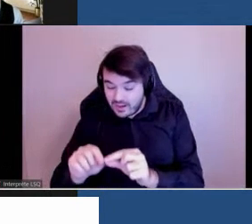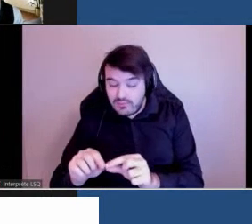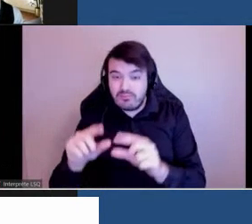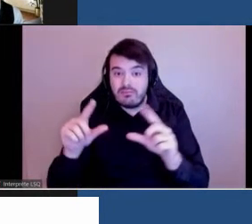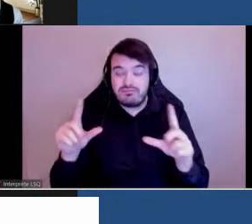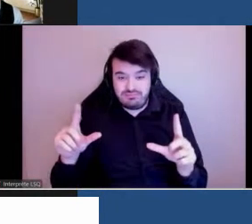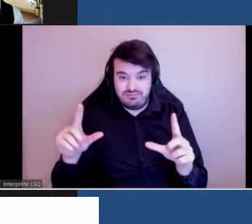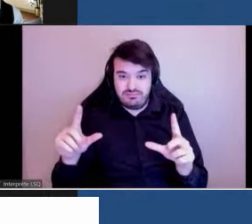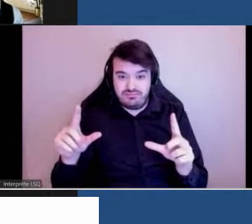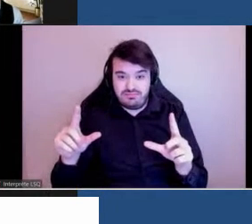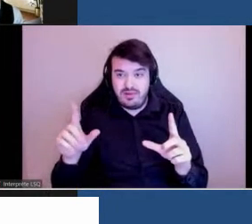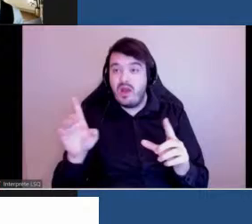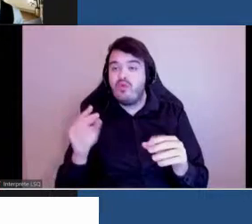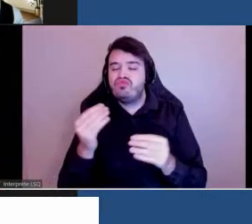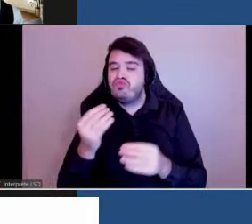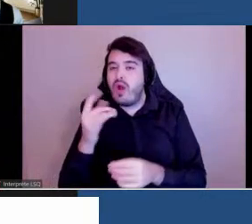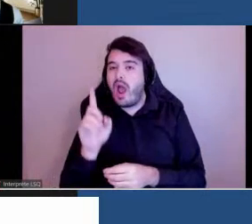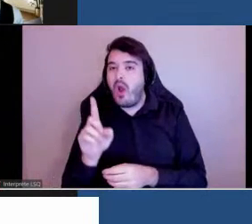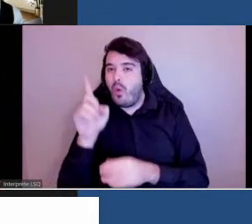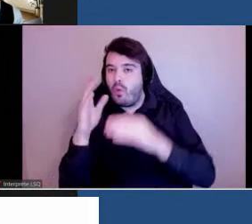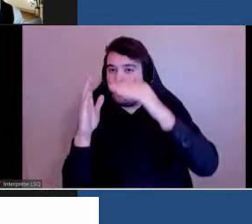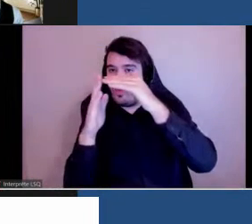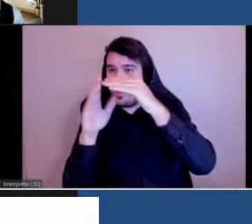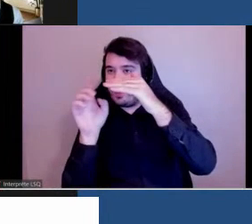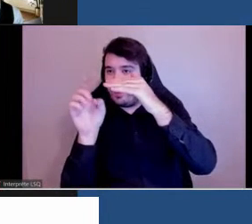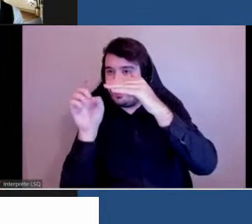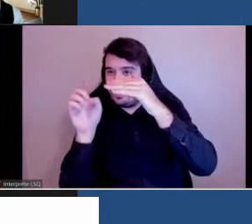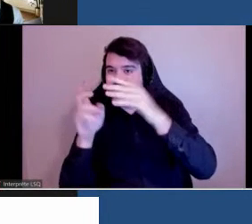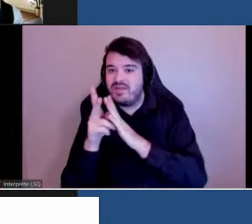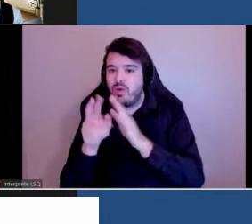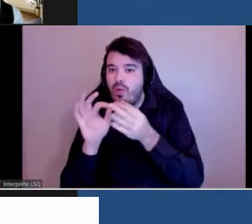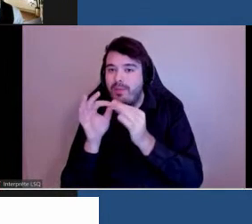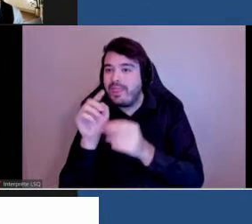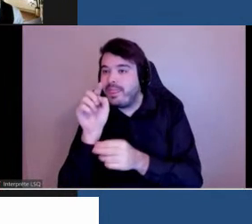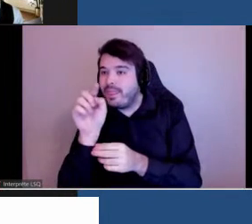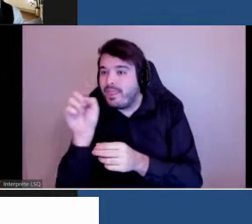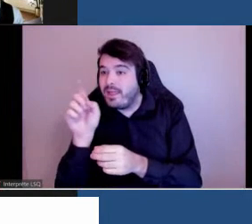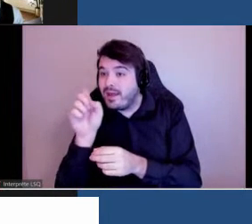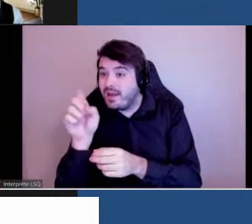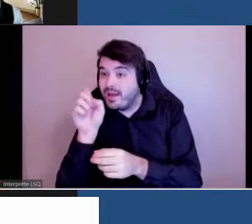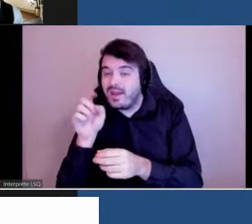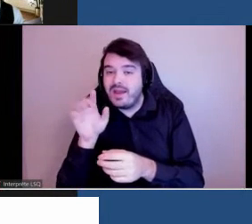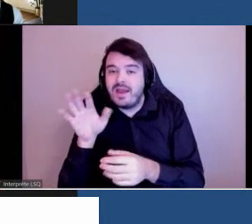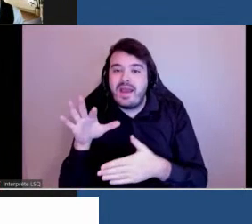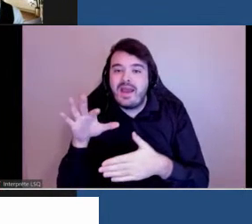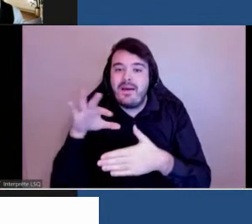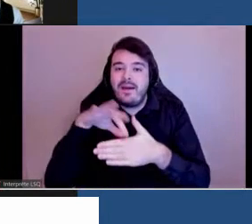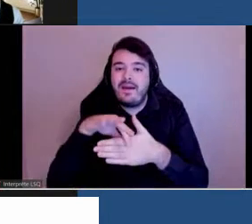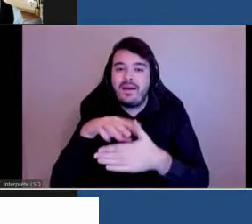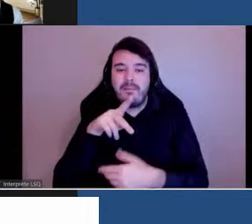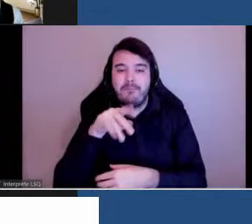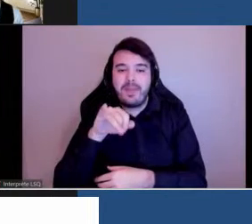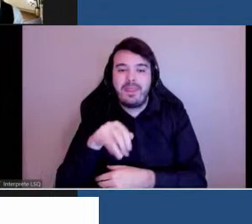du vidéo des interprètes et choisissez l'icône du PIN.